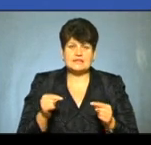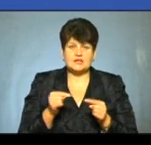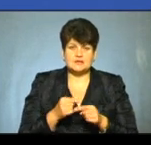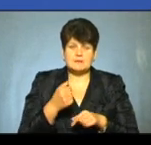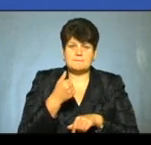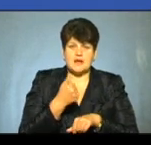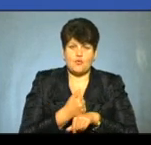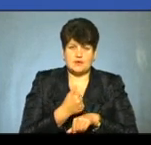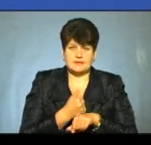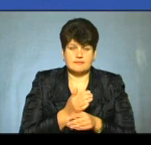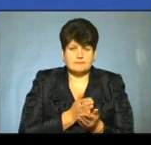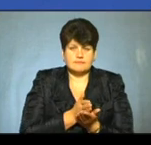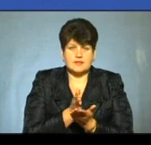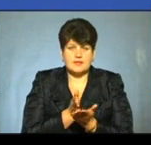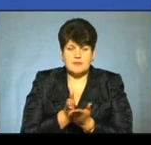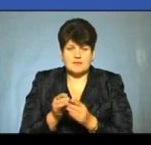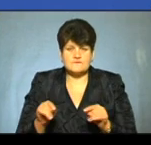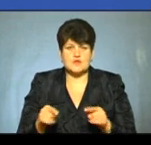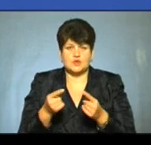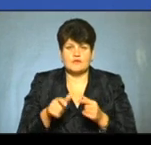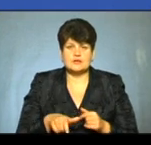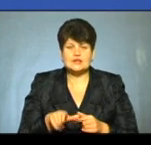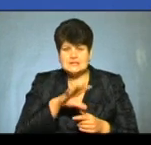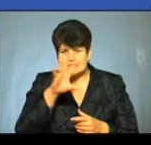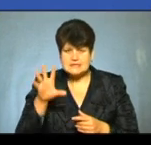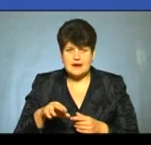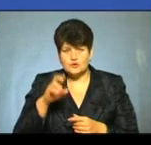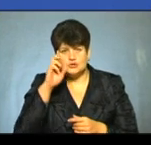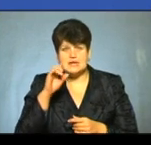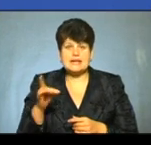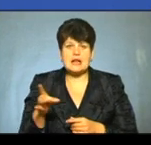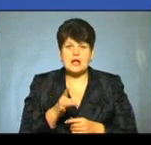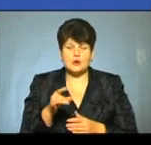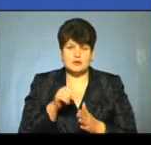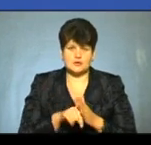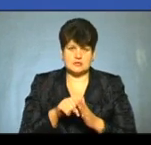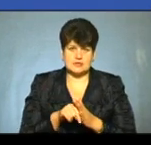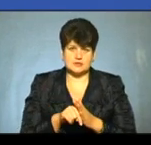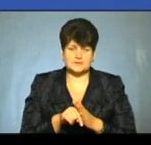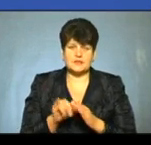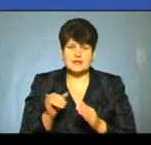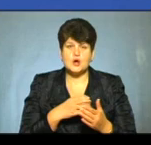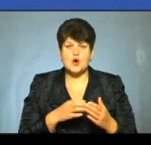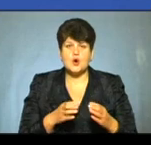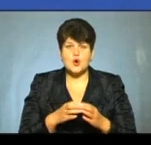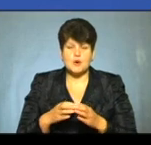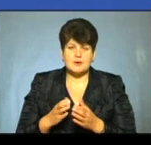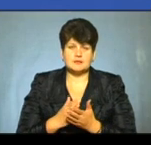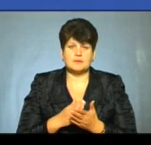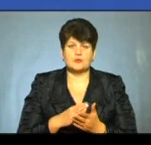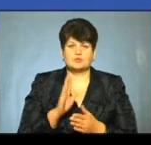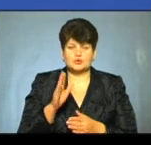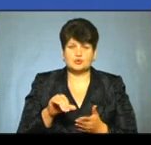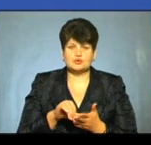визначатися пріоритетні напрямки відновлення доріг, як загальнодержавного, так і регіонального значення. І громади мають стати